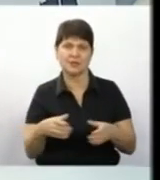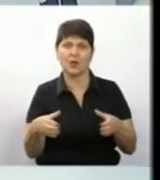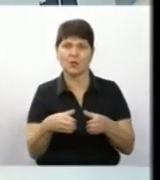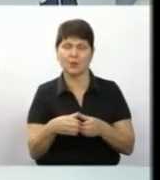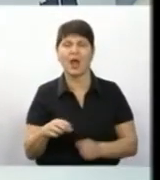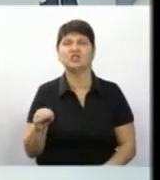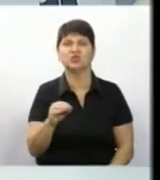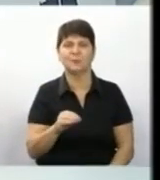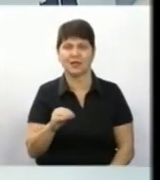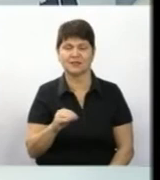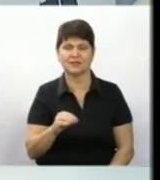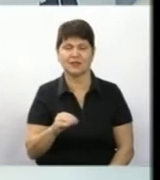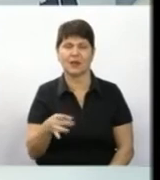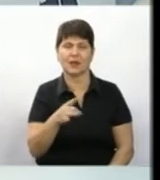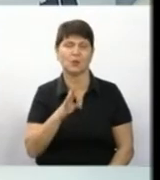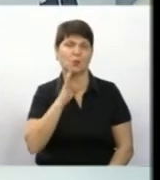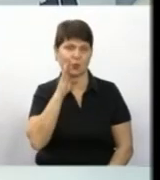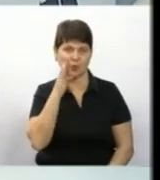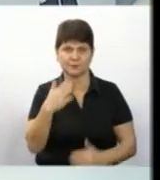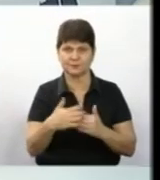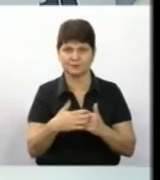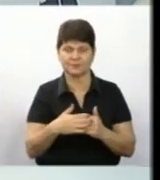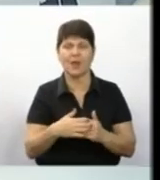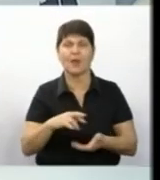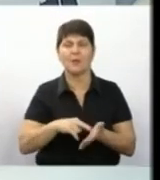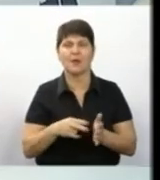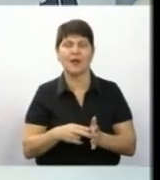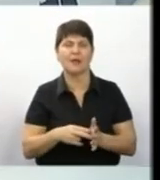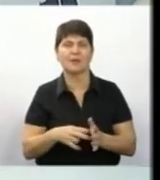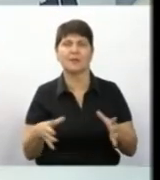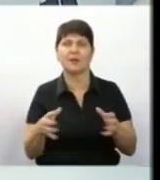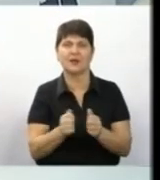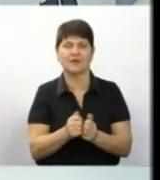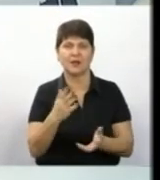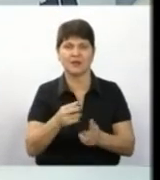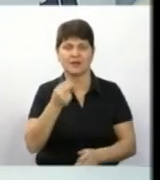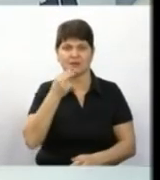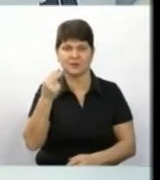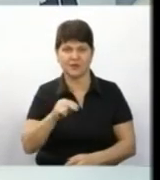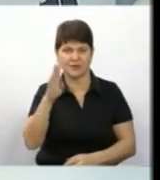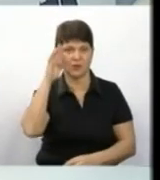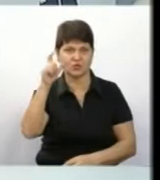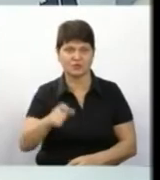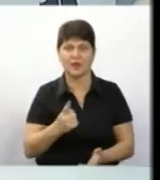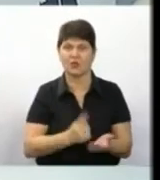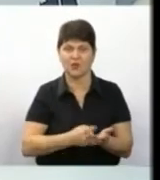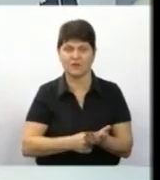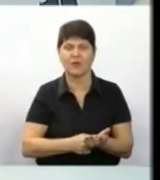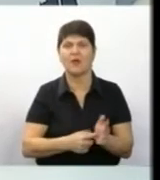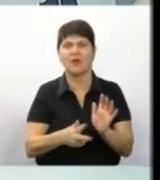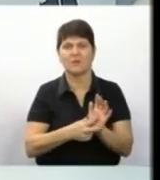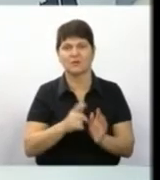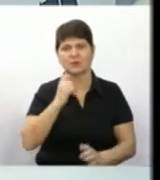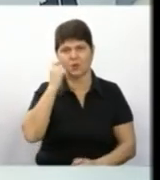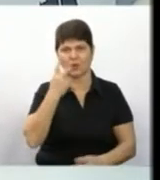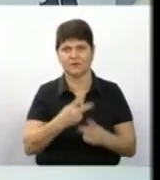у Жменеському районі. Для цього в області ввели план перехват. Якщо провину чоловіків доведуть, їм загрожує до 8 років в